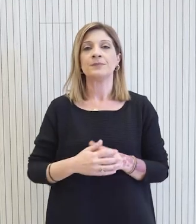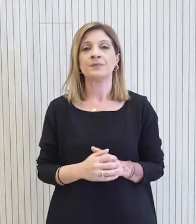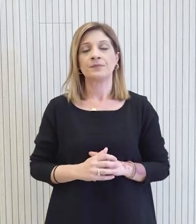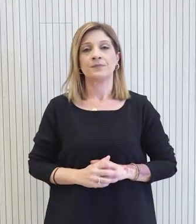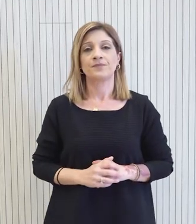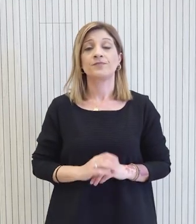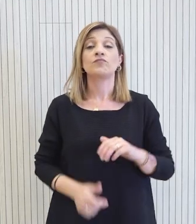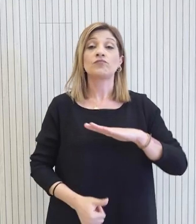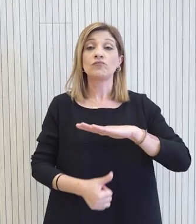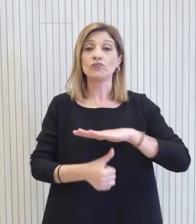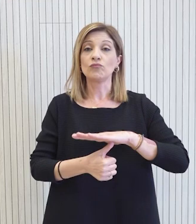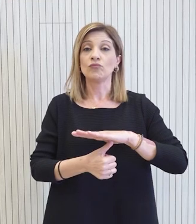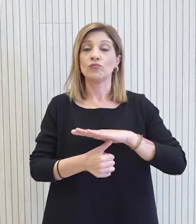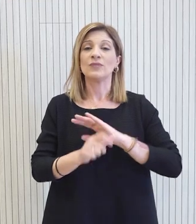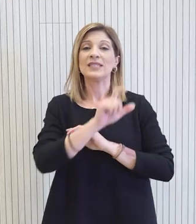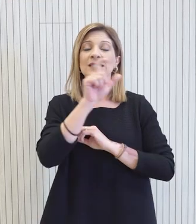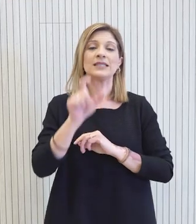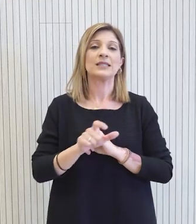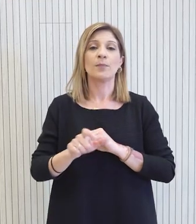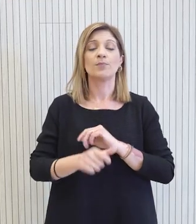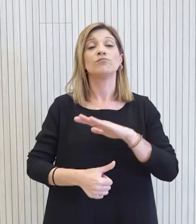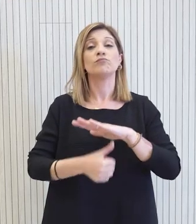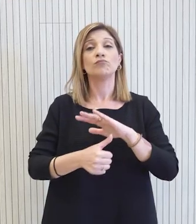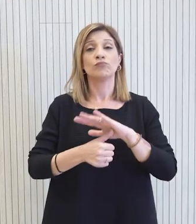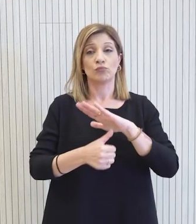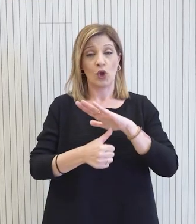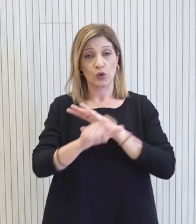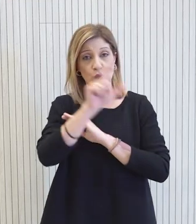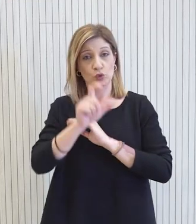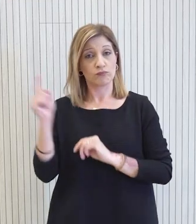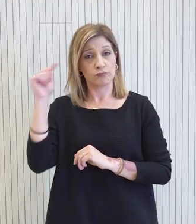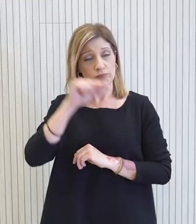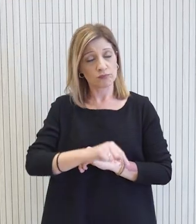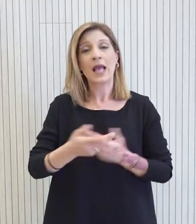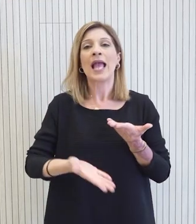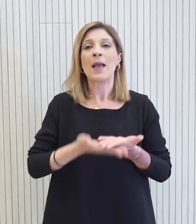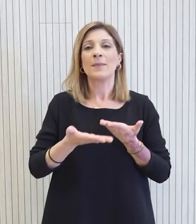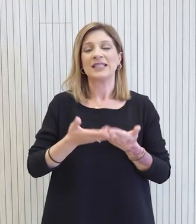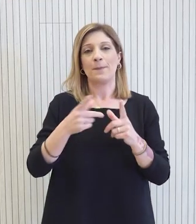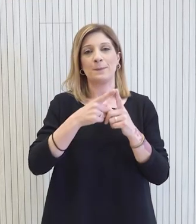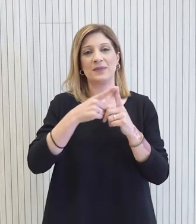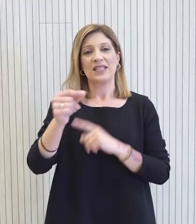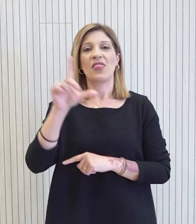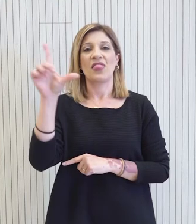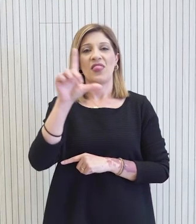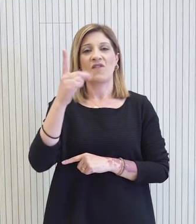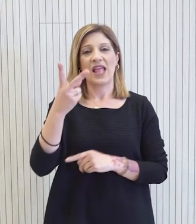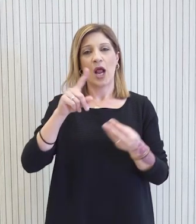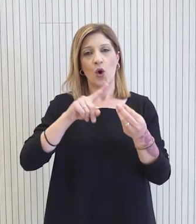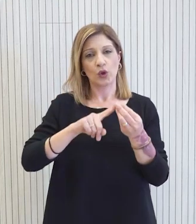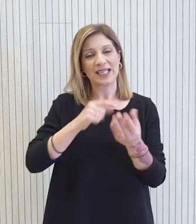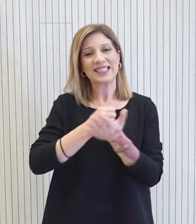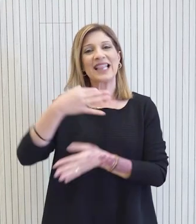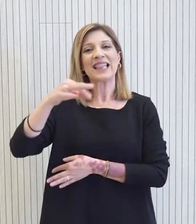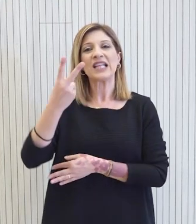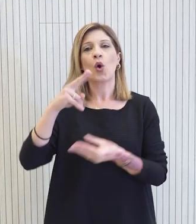Ο Πρόεδρος της Ιταλικής Δημοκρατίας, κ. Σέργιο Μανταρέλα θα πραγματοποιήσει κρατική επίσκεψη στην Κύπρο την Δευτέρα 26 και 3η